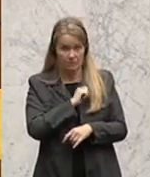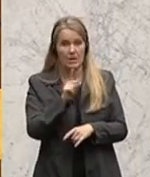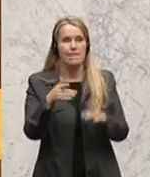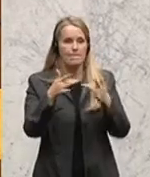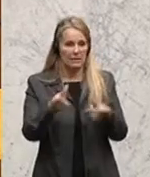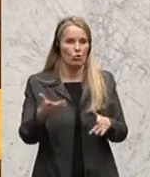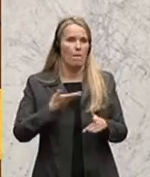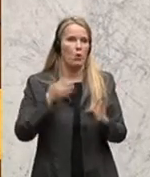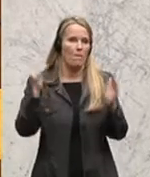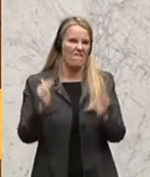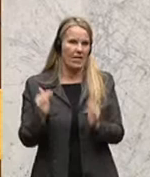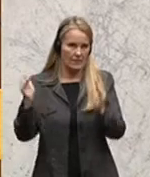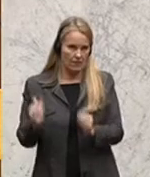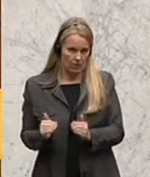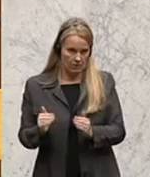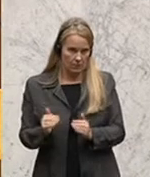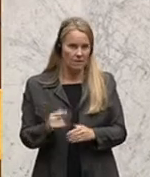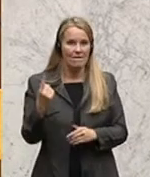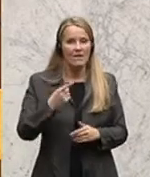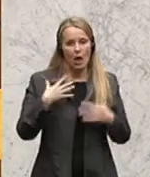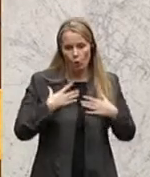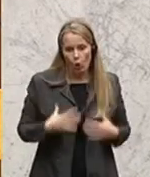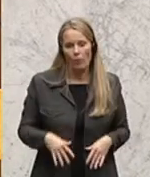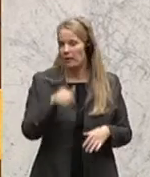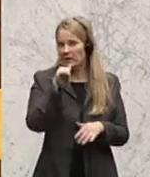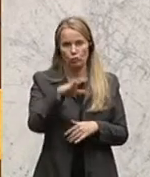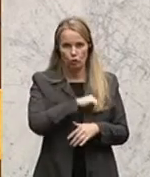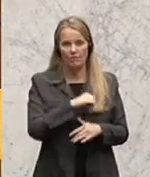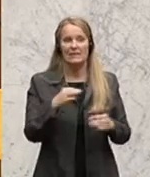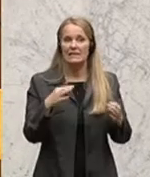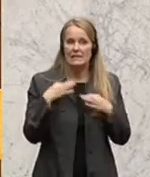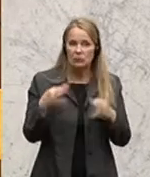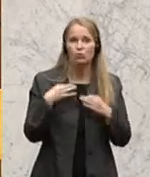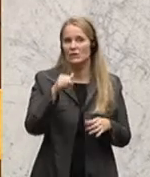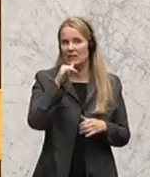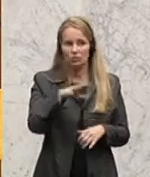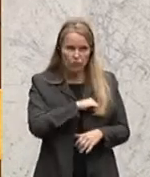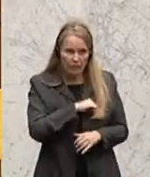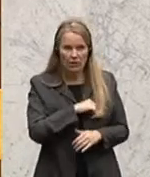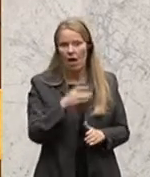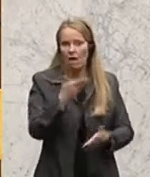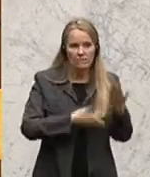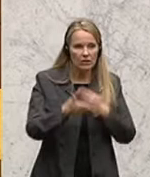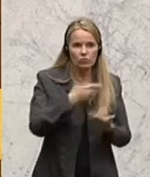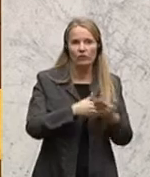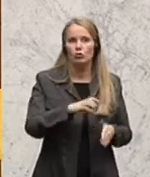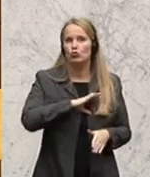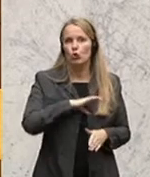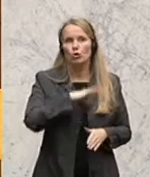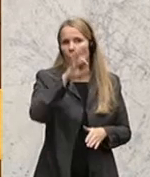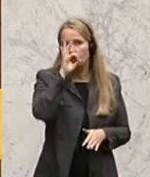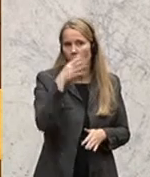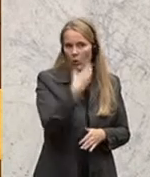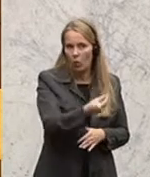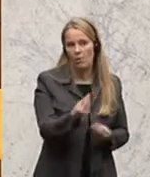die Pensionen gekürzt werden. Weil all jene, die es körperlich nicht schaffen, die es gesundheitlich nicht schaffen, die in der Wirtschaft keine Chance kriegen, aufgrund ihres